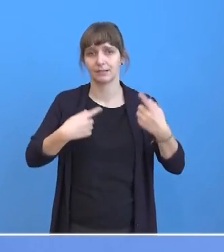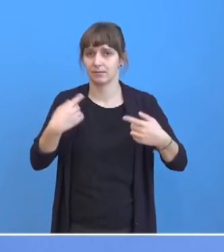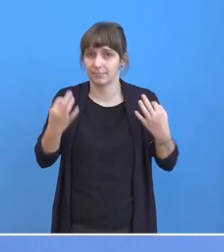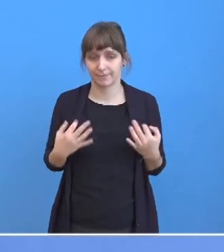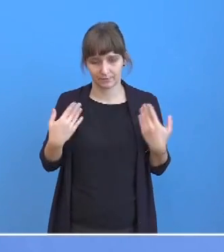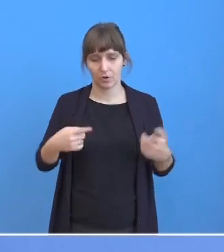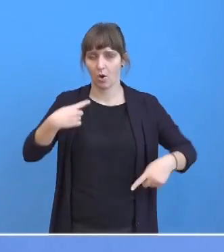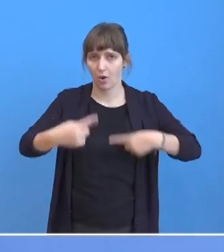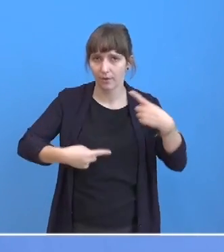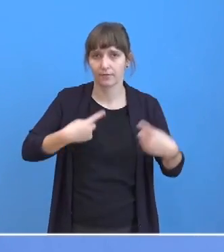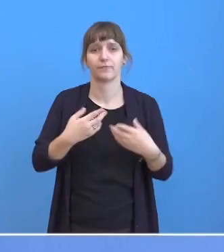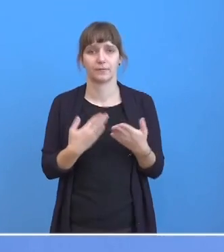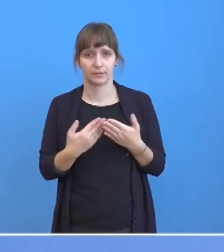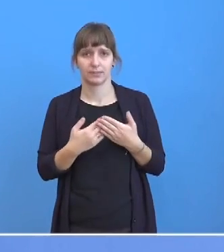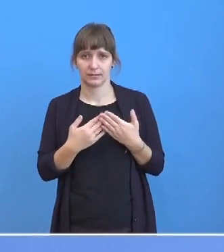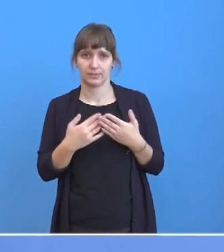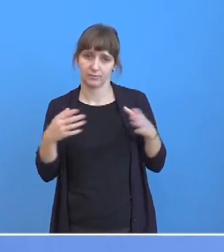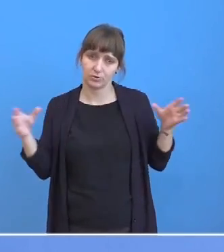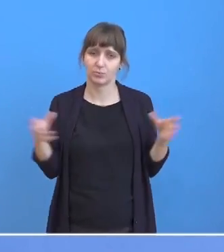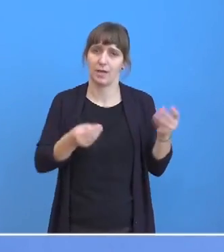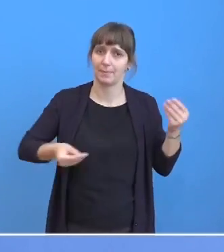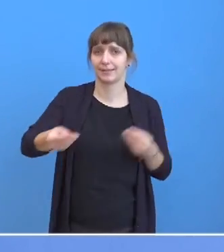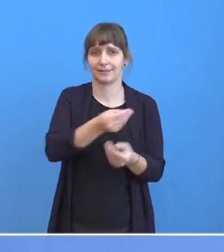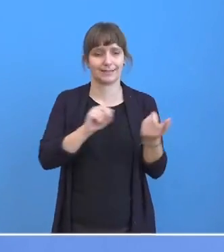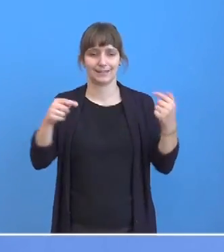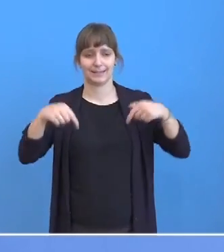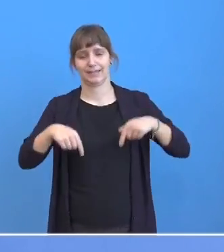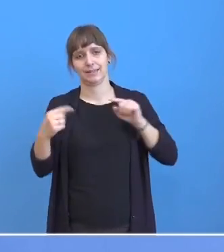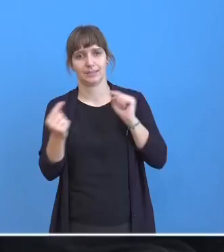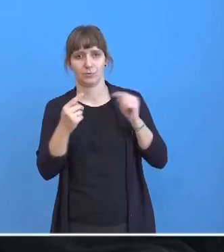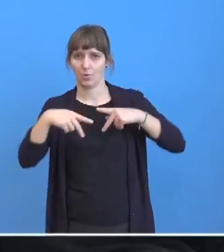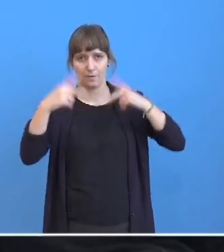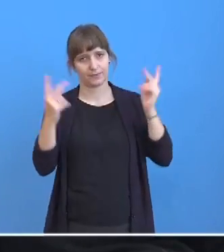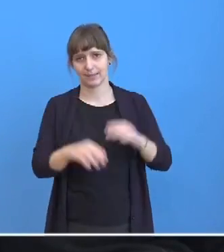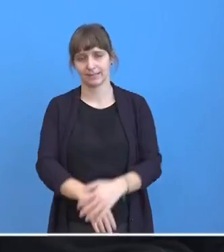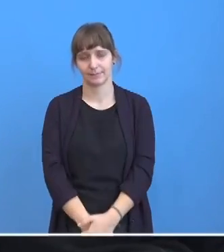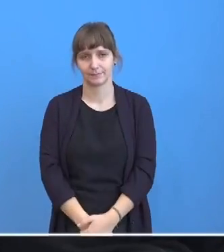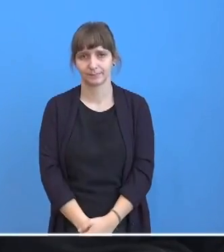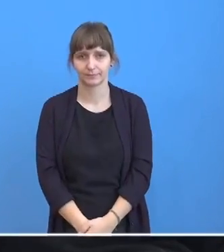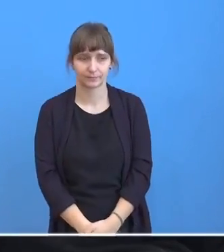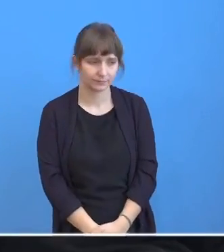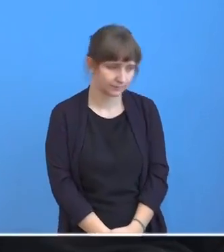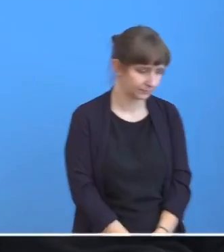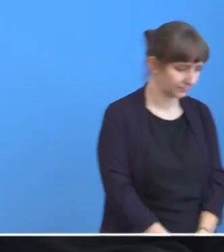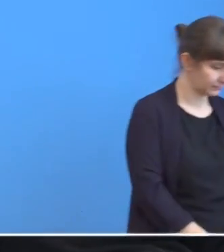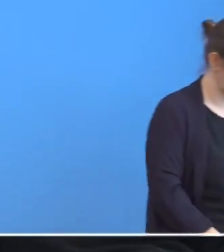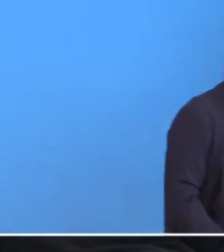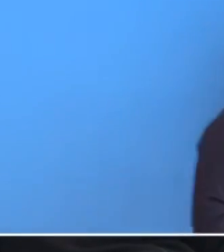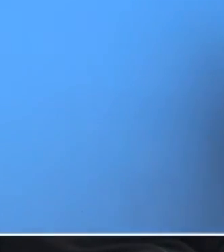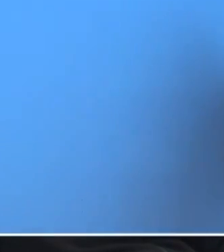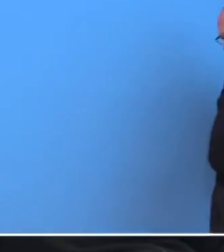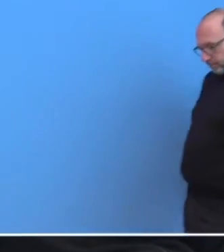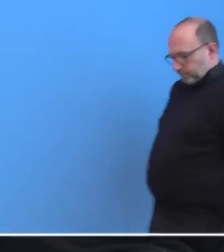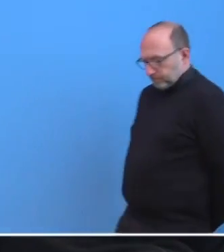das wird miteinander besprochen, nicht öffentlich. Dann die Nachfrage an Frau Jäger, wie das